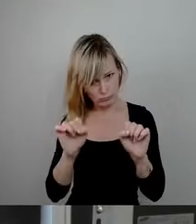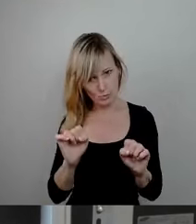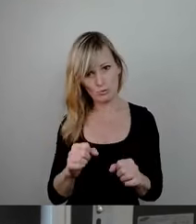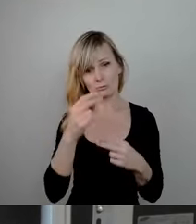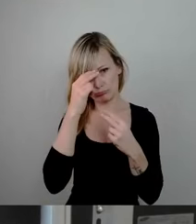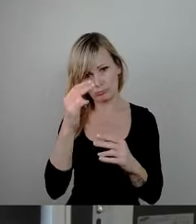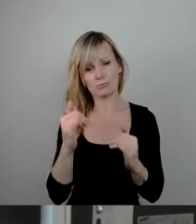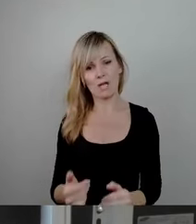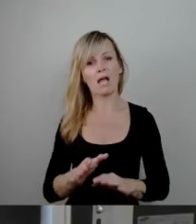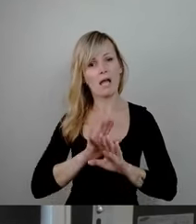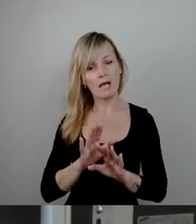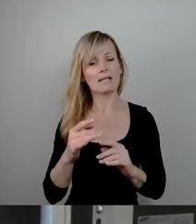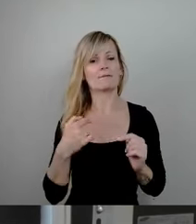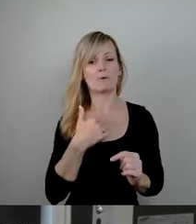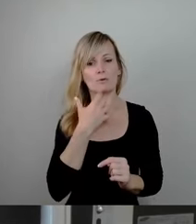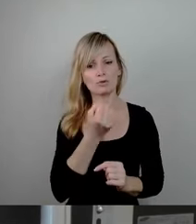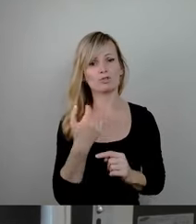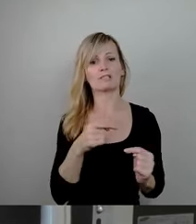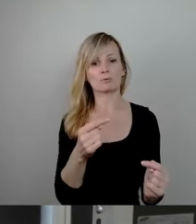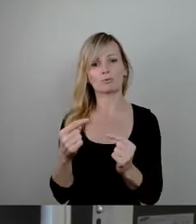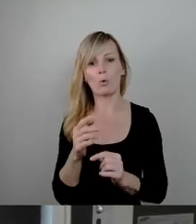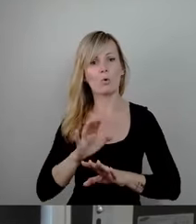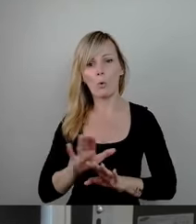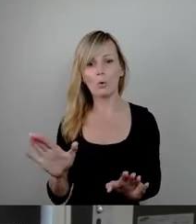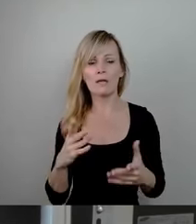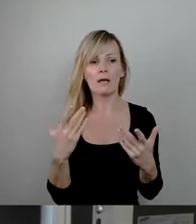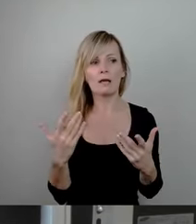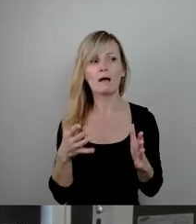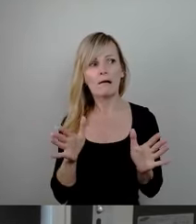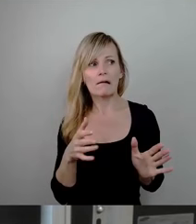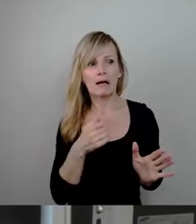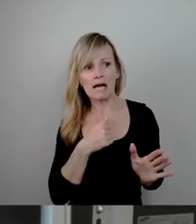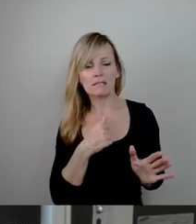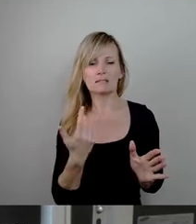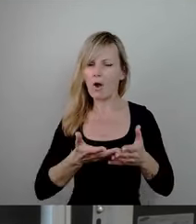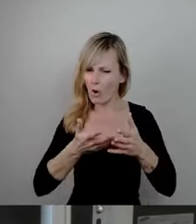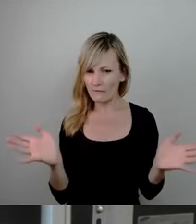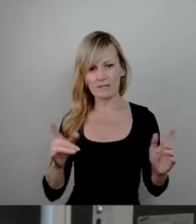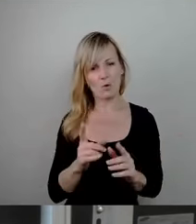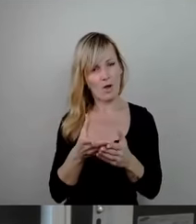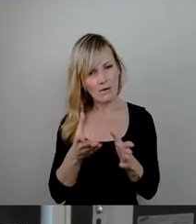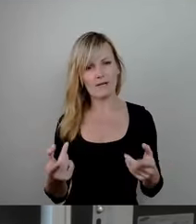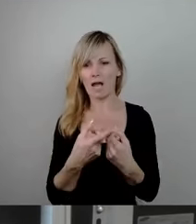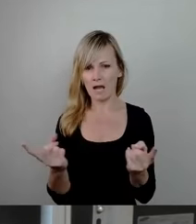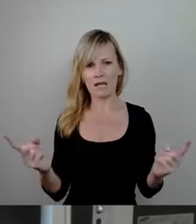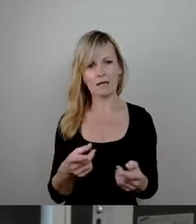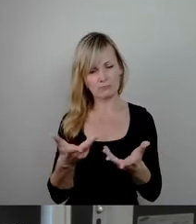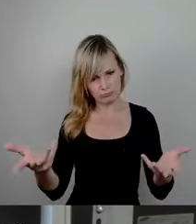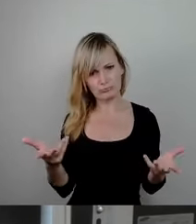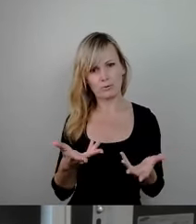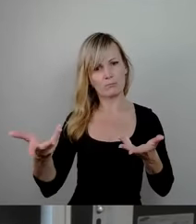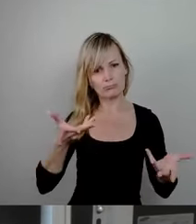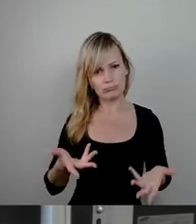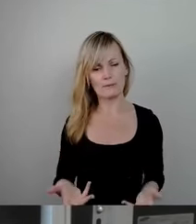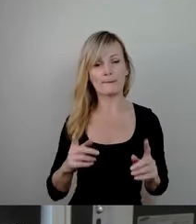ohne Scheuklappen, ich wünsche mir eine Diskussion, die erstmal alles Mögliche zulässt und dass wir dann diesen Einsturz,